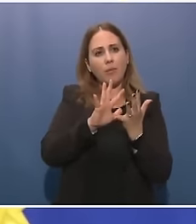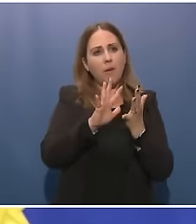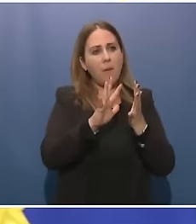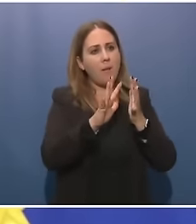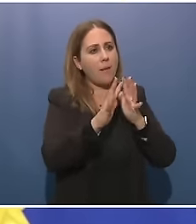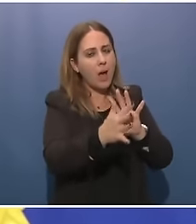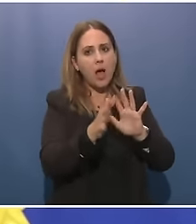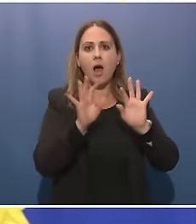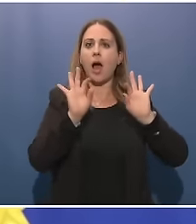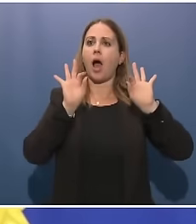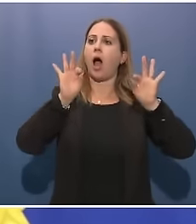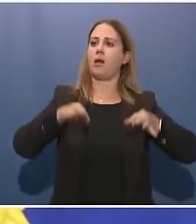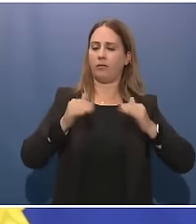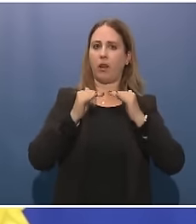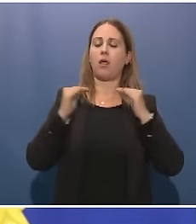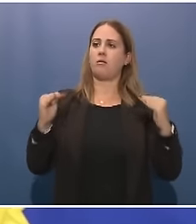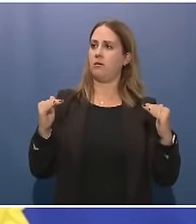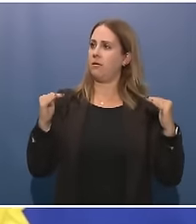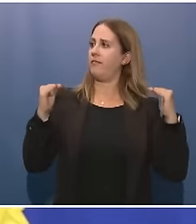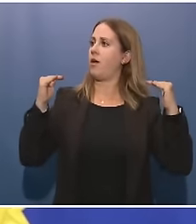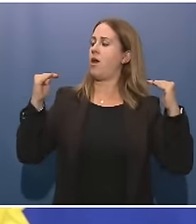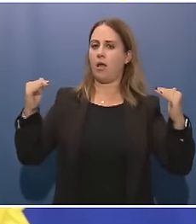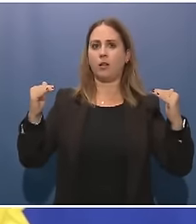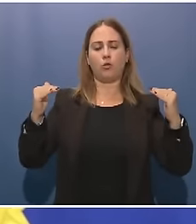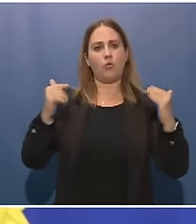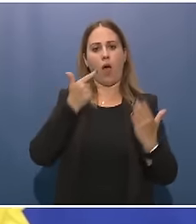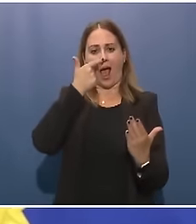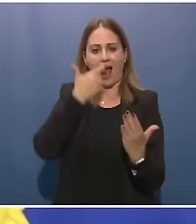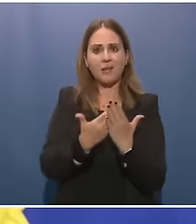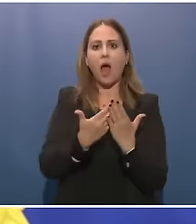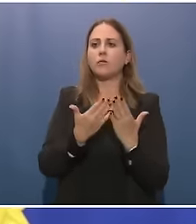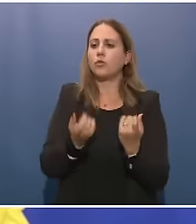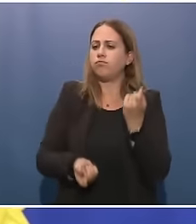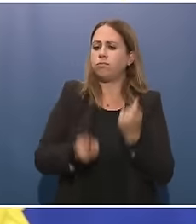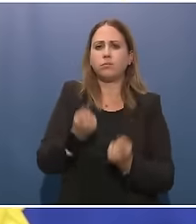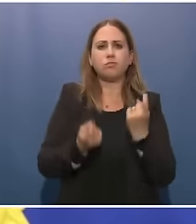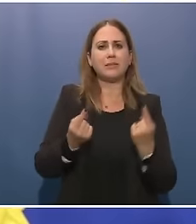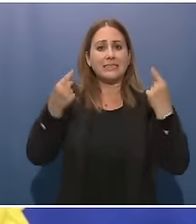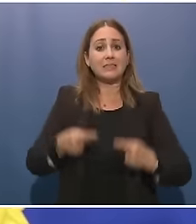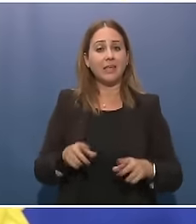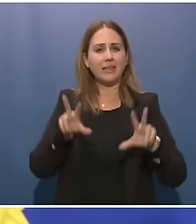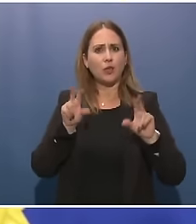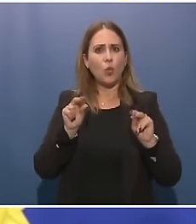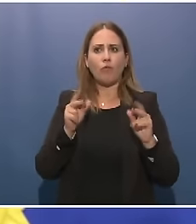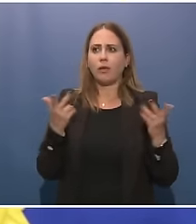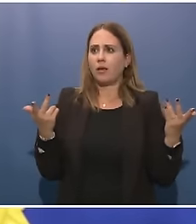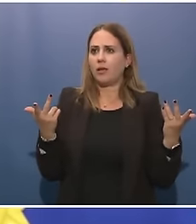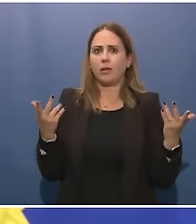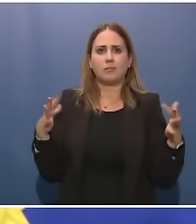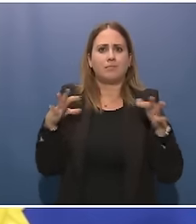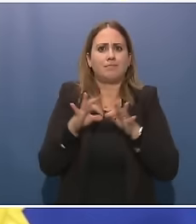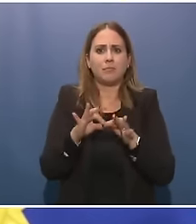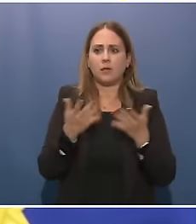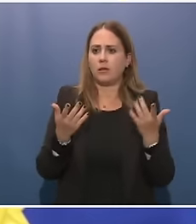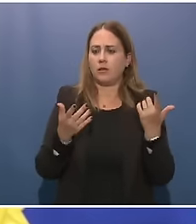'altezza di un tempo che intorno a noi sta cambiando. Ci sono nuove sfide che sono inevitabilmente legate al concetto di